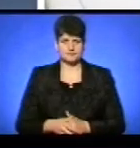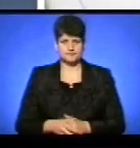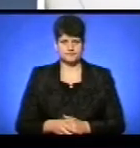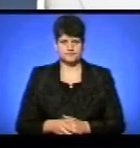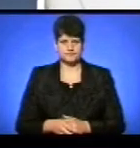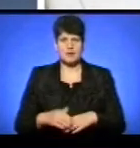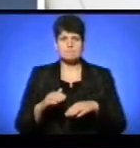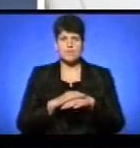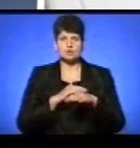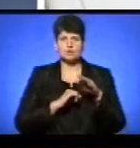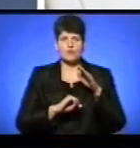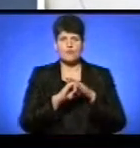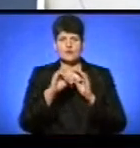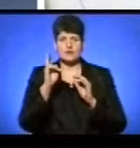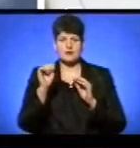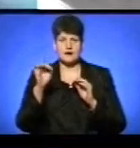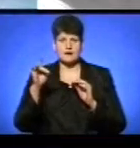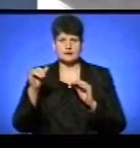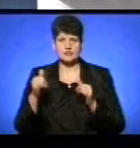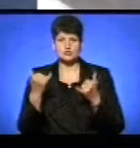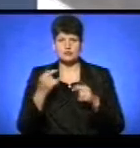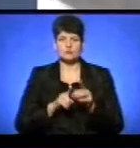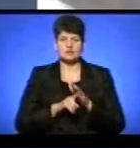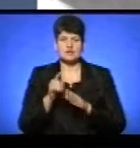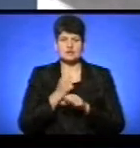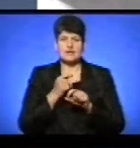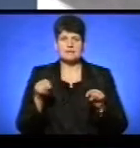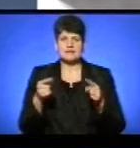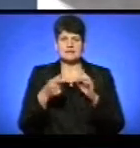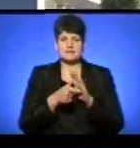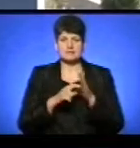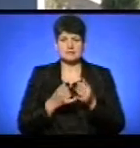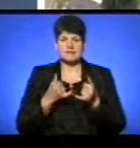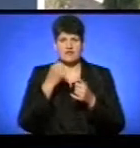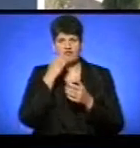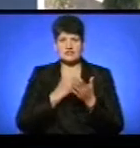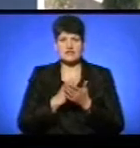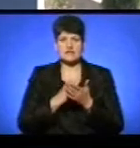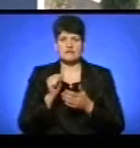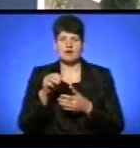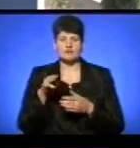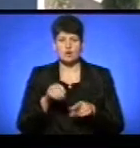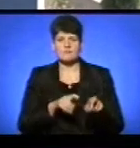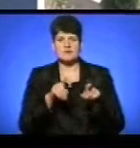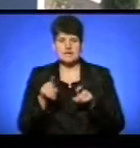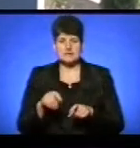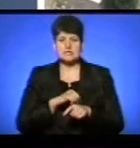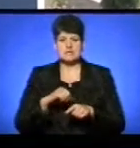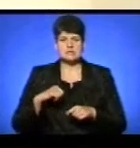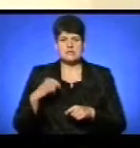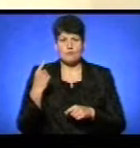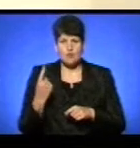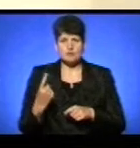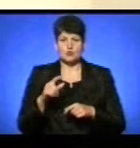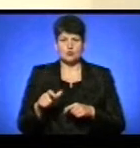У благодійному фонді «Карітас» сьогодні запрацював реабілітаційний кабінет для ветеранів АТО, переселенців, самотніх та людей похилого віку.